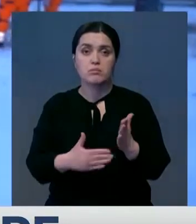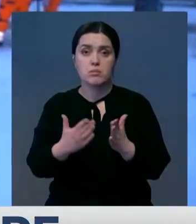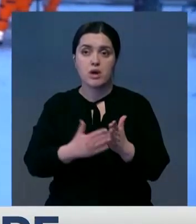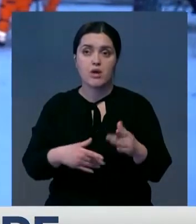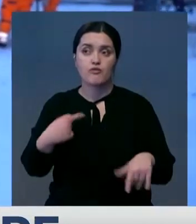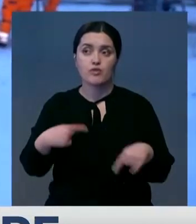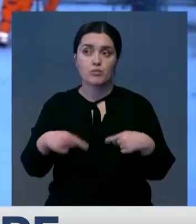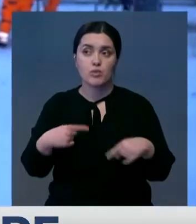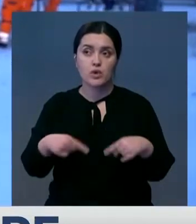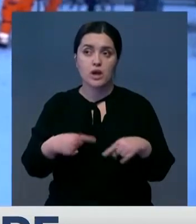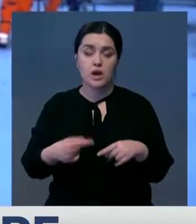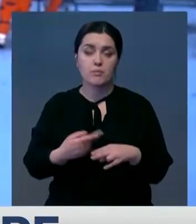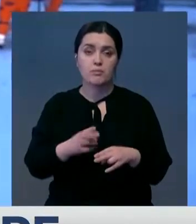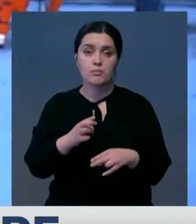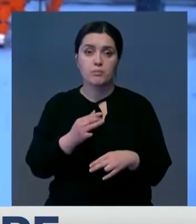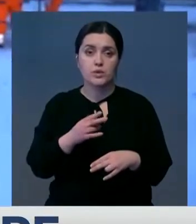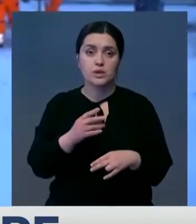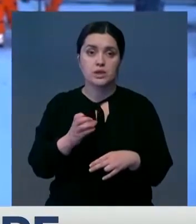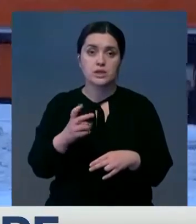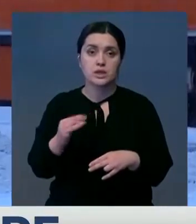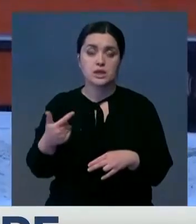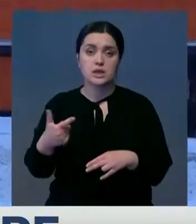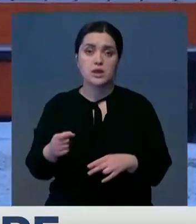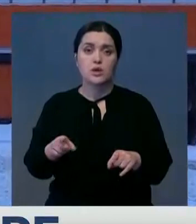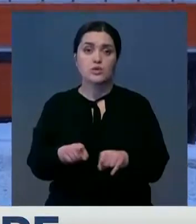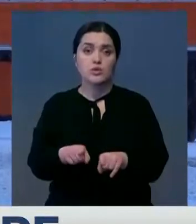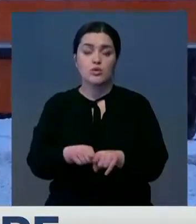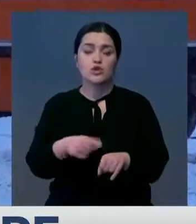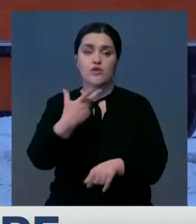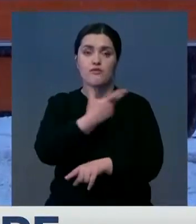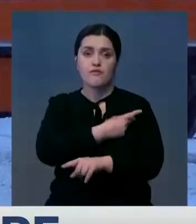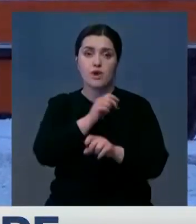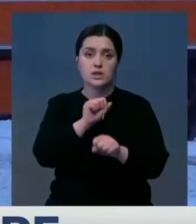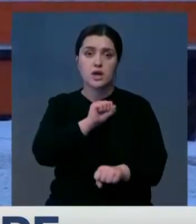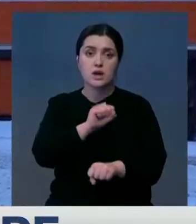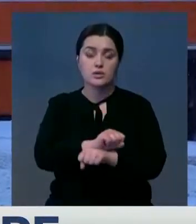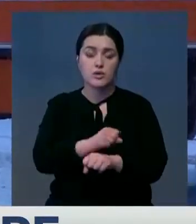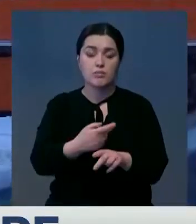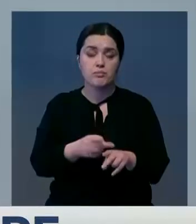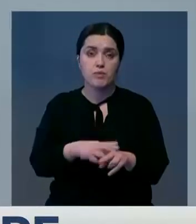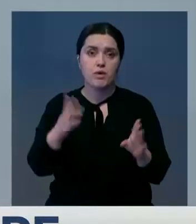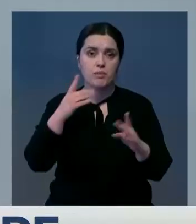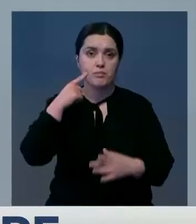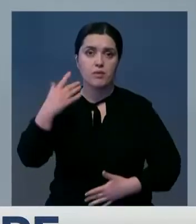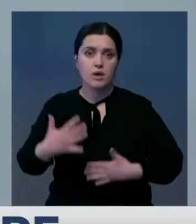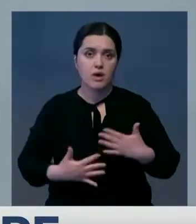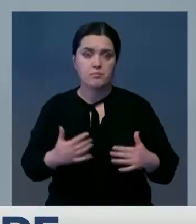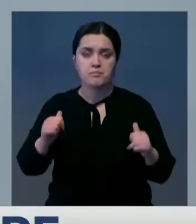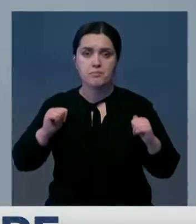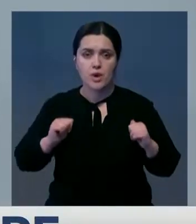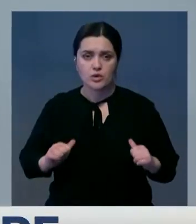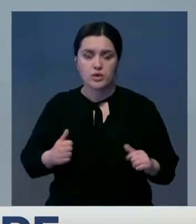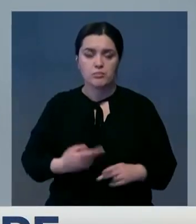Бундеслиги. И даже вакцинация в некоторых регионах остановлена. Определенно непогода внесла хаос в спокойную и